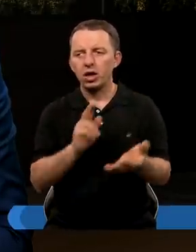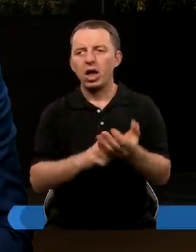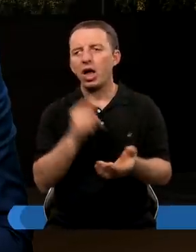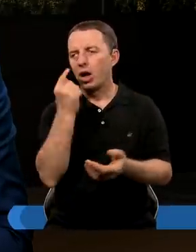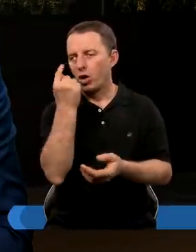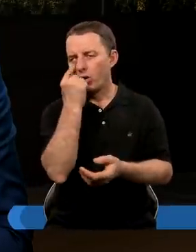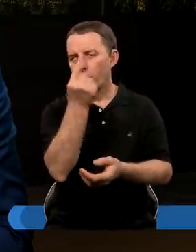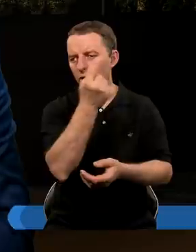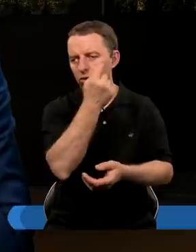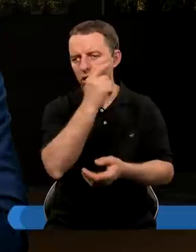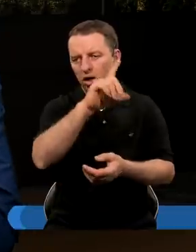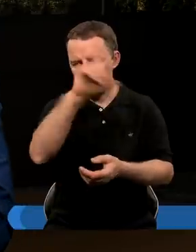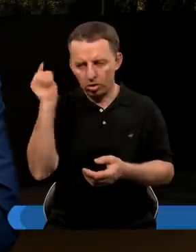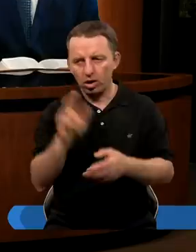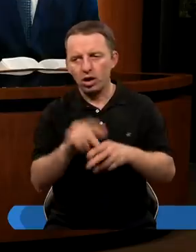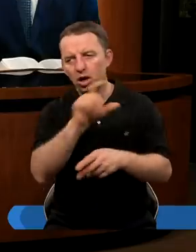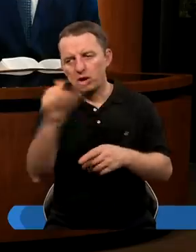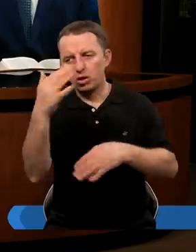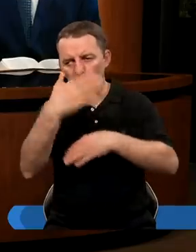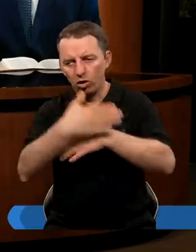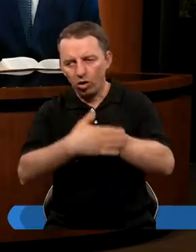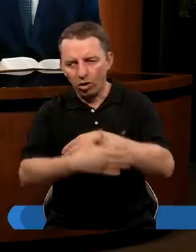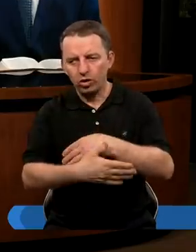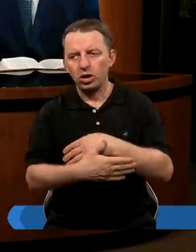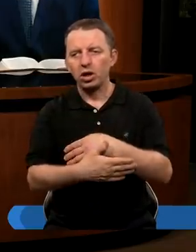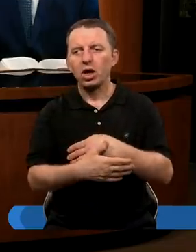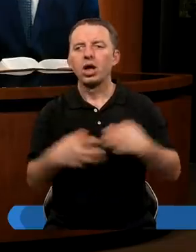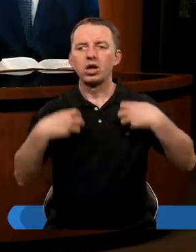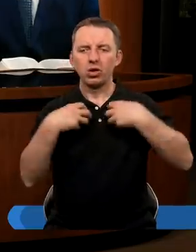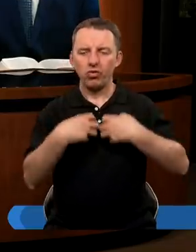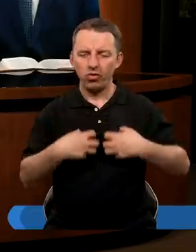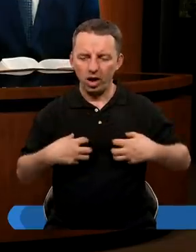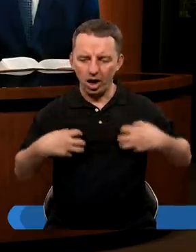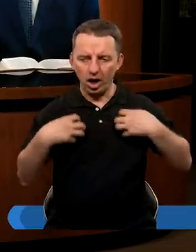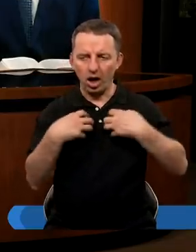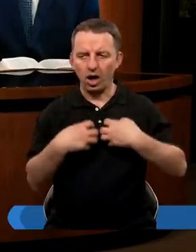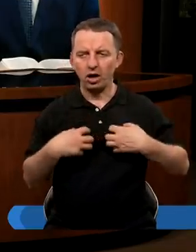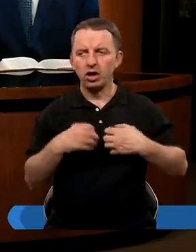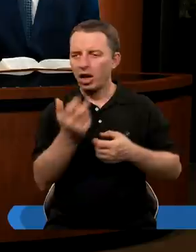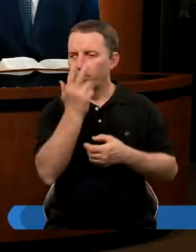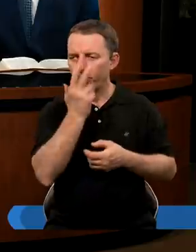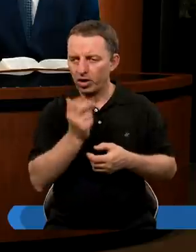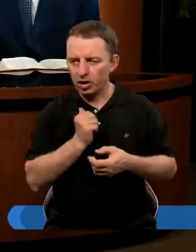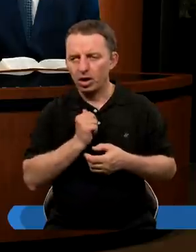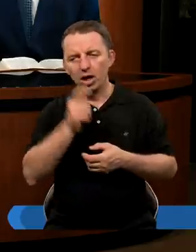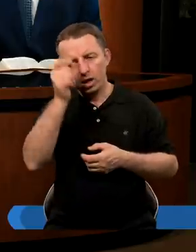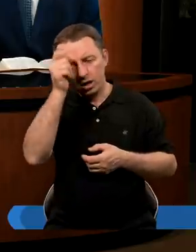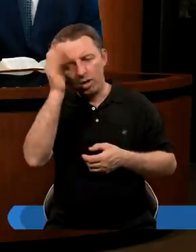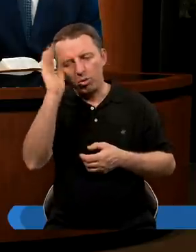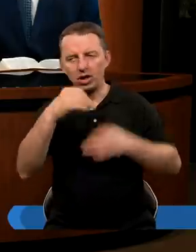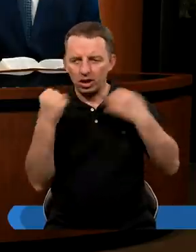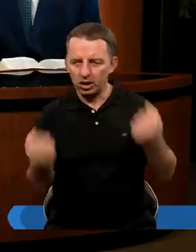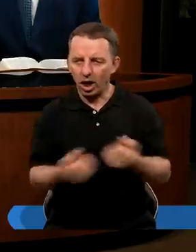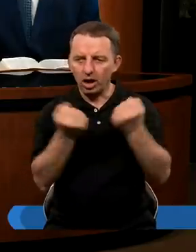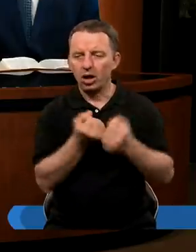na oczach ludzi. Zobaczcie, na czasy końca to zwierzę, czyli możemy powiedzieć wyraźnie, diabeł będzie